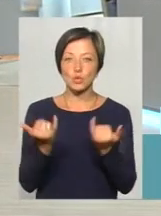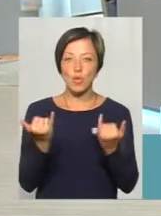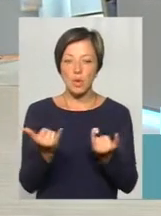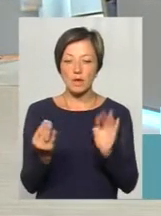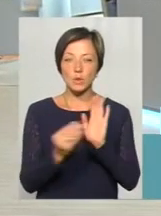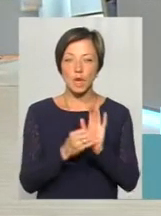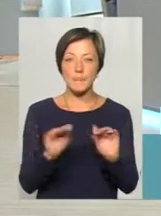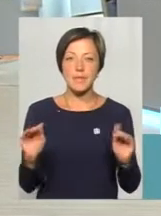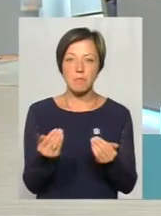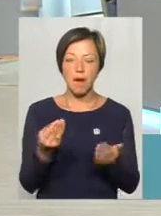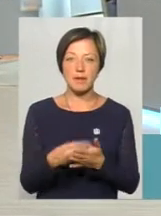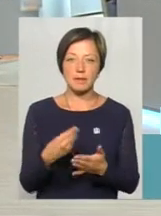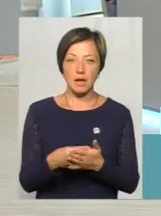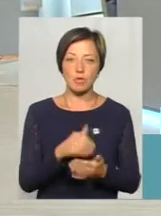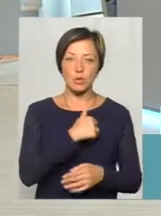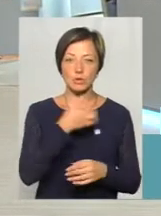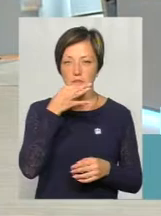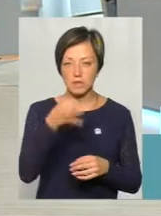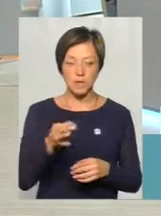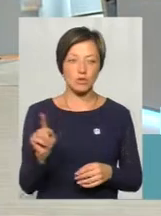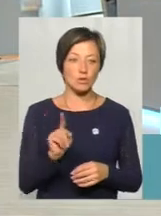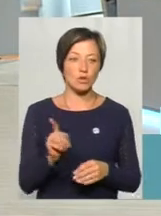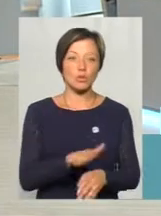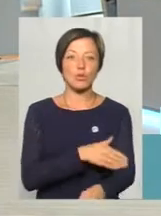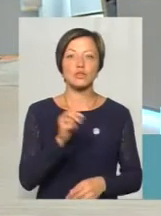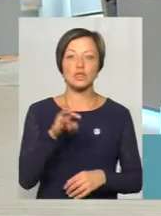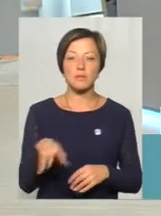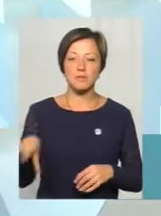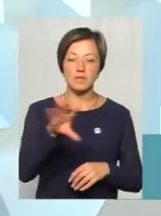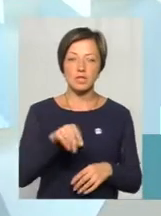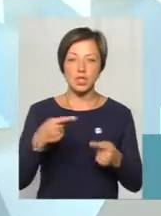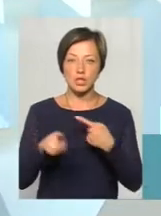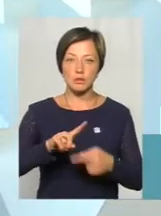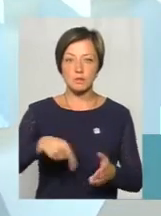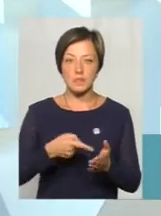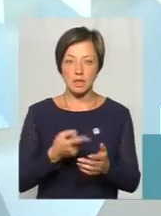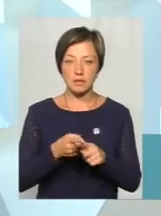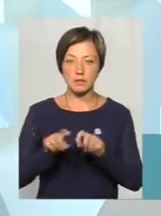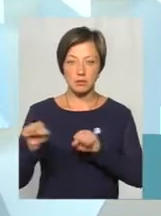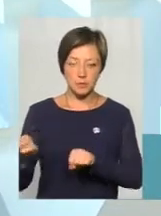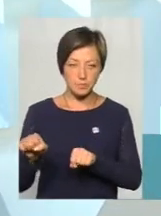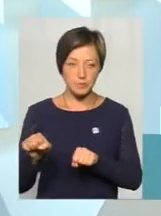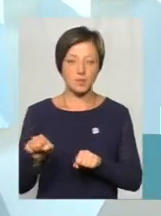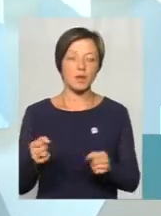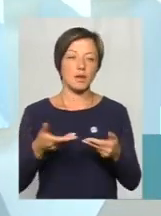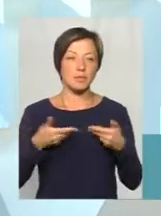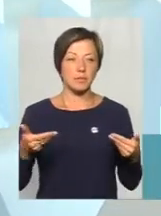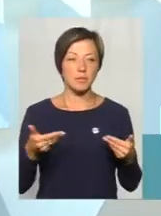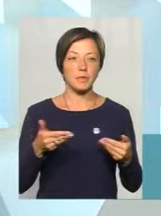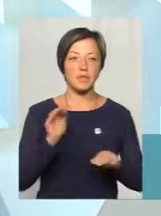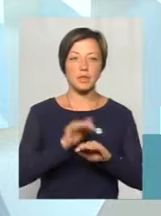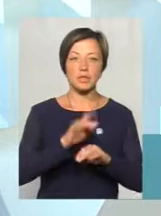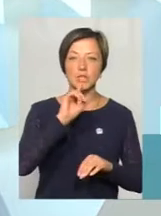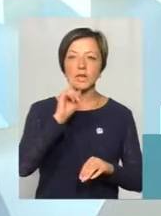мінімальний тариф. Ми, хочу сказати, що ми довше, ніж всі інші міста, тримали цю оборону. Ми, практично, рік